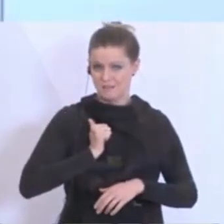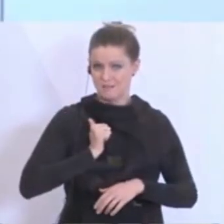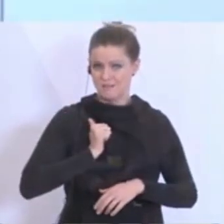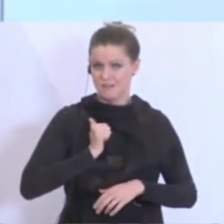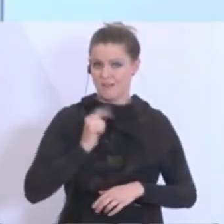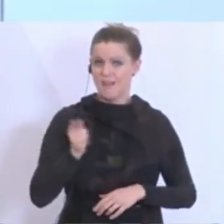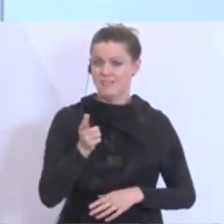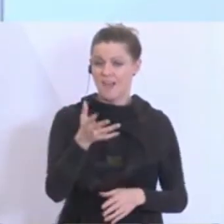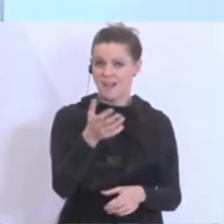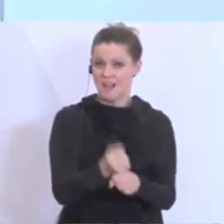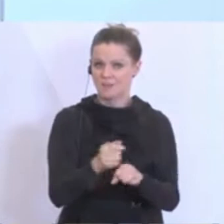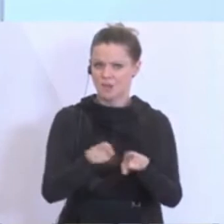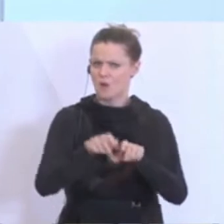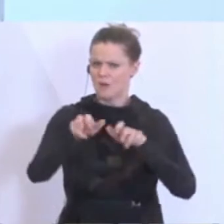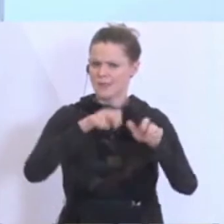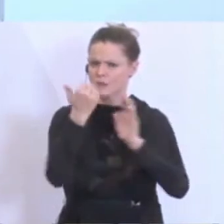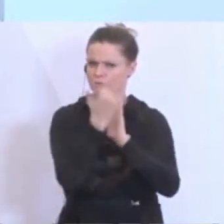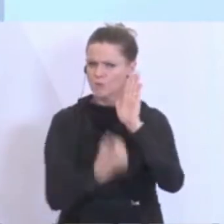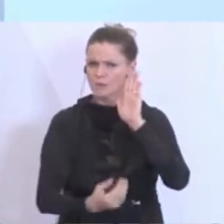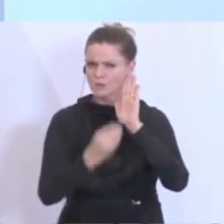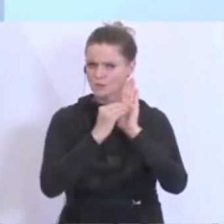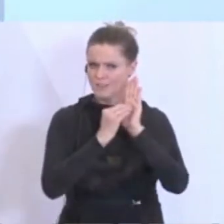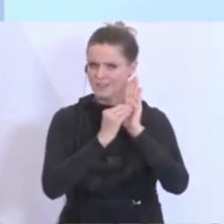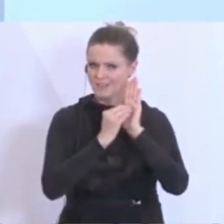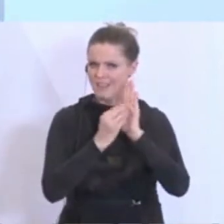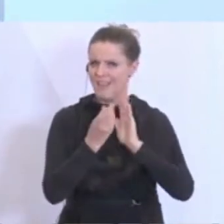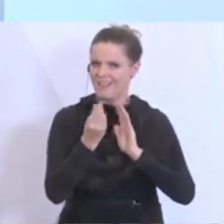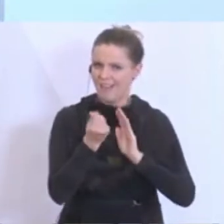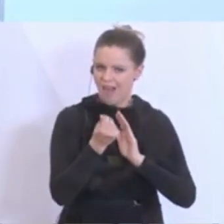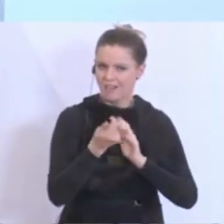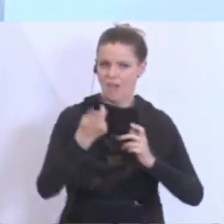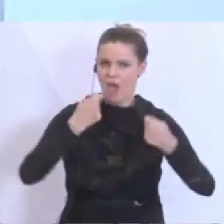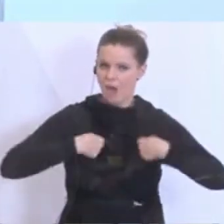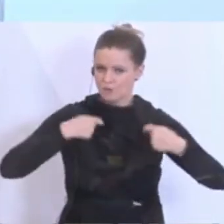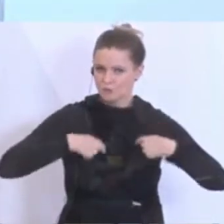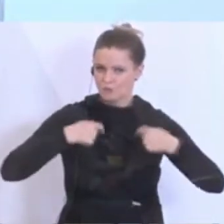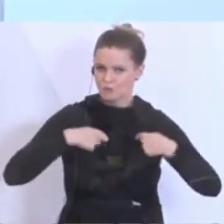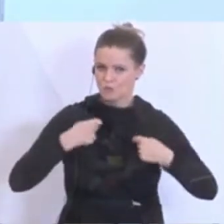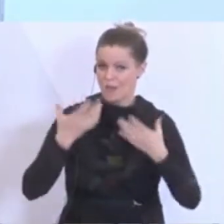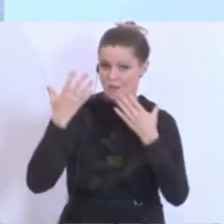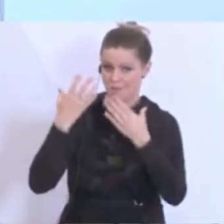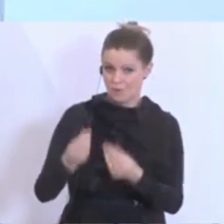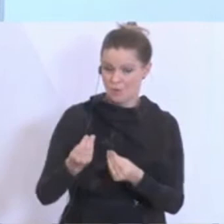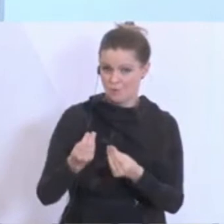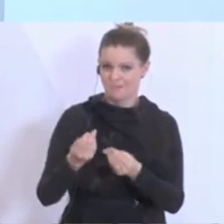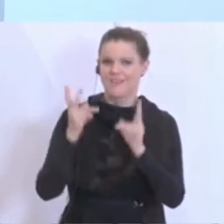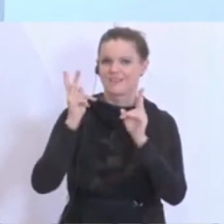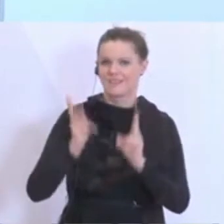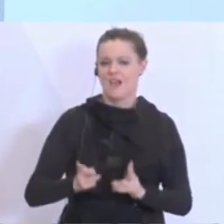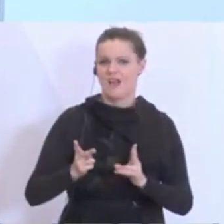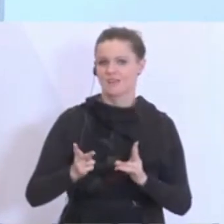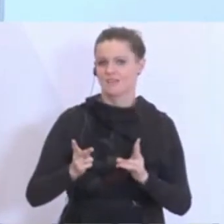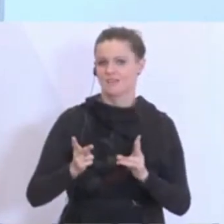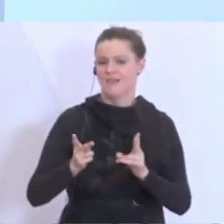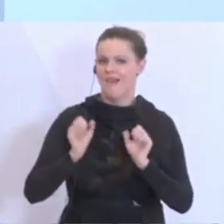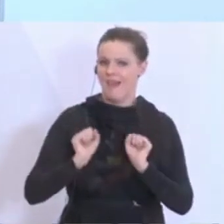auch im Regierungsprogramm vorgesehen ist, mit jenen Mitteln, mit jener Ausrüstung auszustatten, die wir für die Bewältigung des